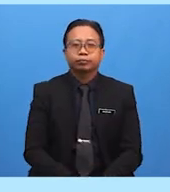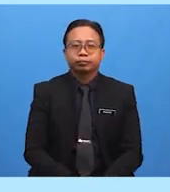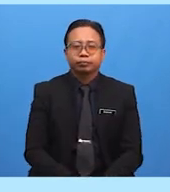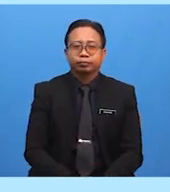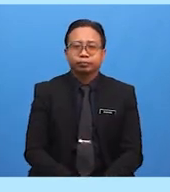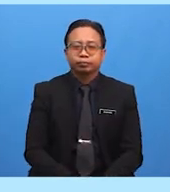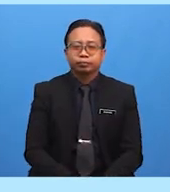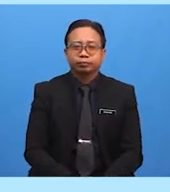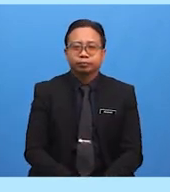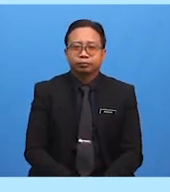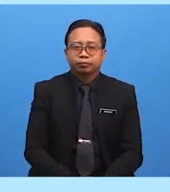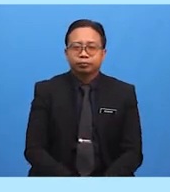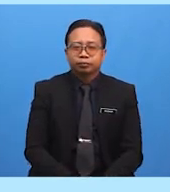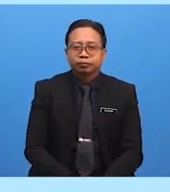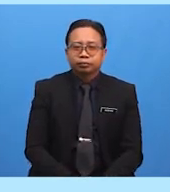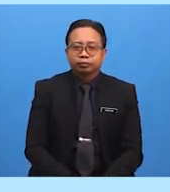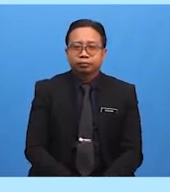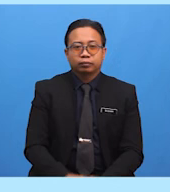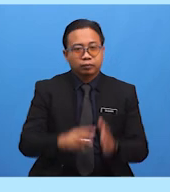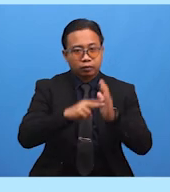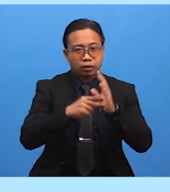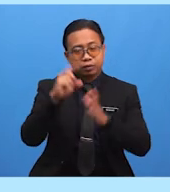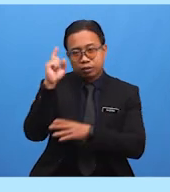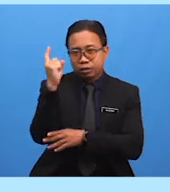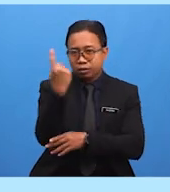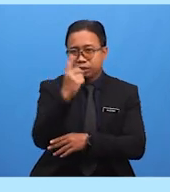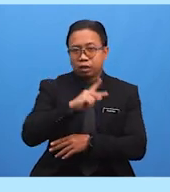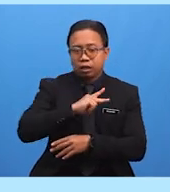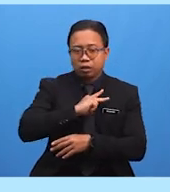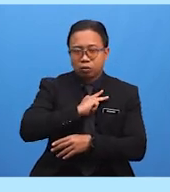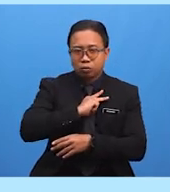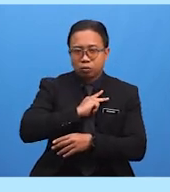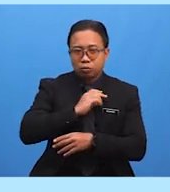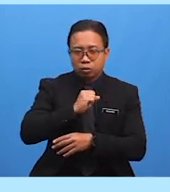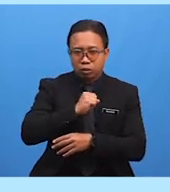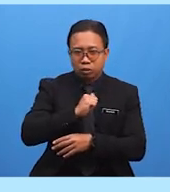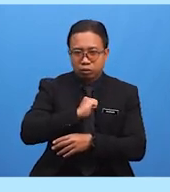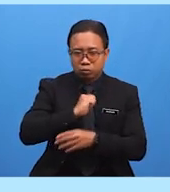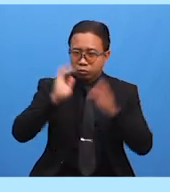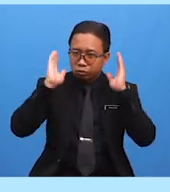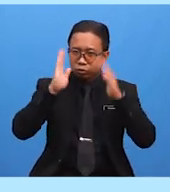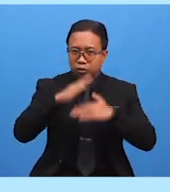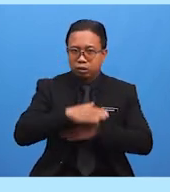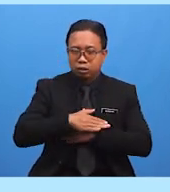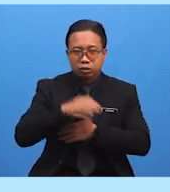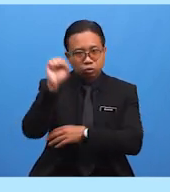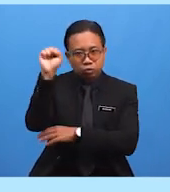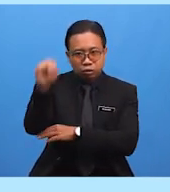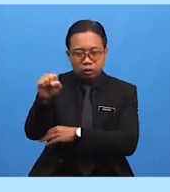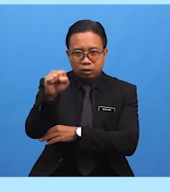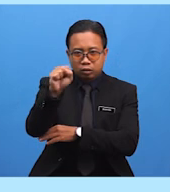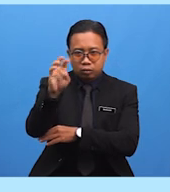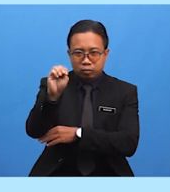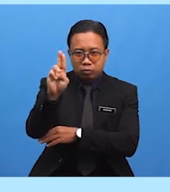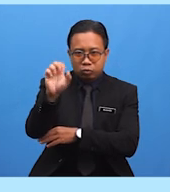'ala Sahaja aku sembahyang sunat musafir dua roka'at